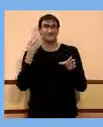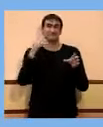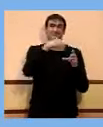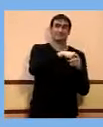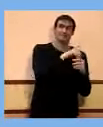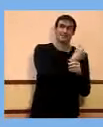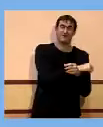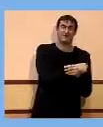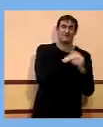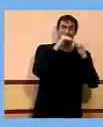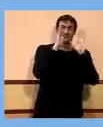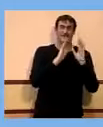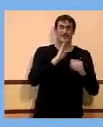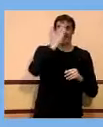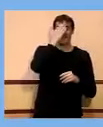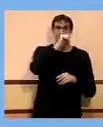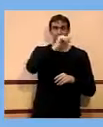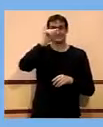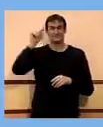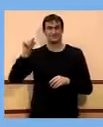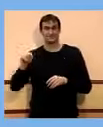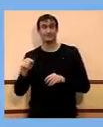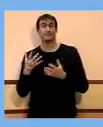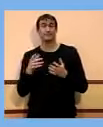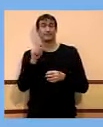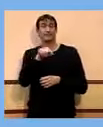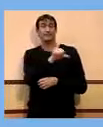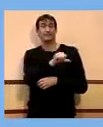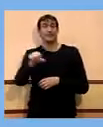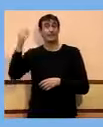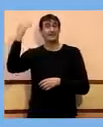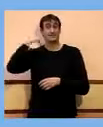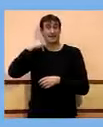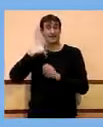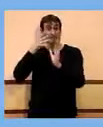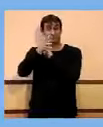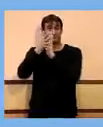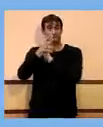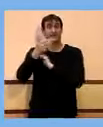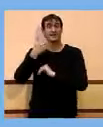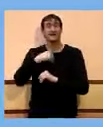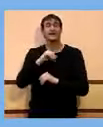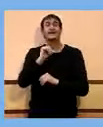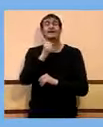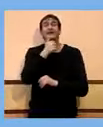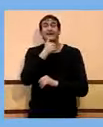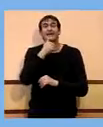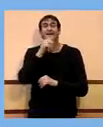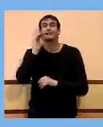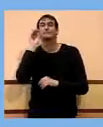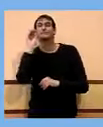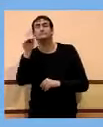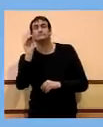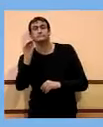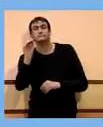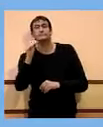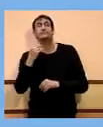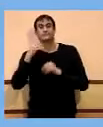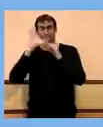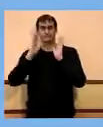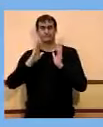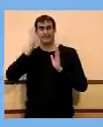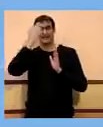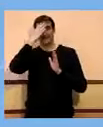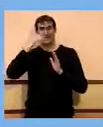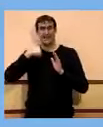primària i com comentàvem la setmana passada, és el propi centre d'atenció primària el que s'adreça a la persona